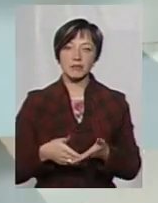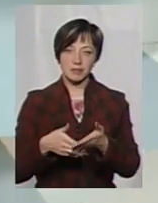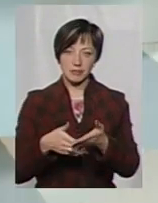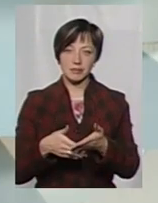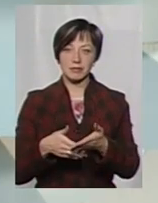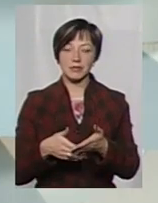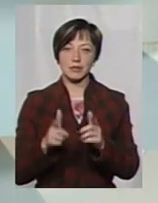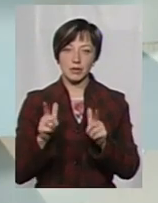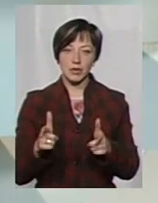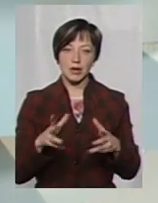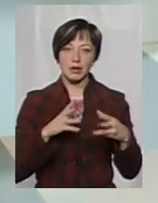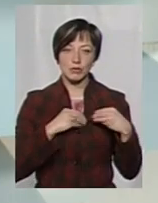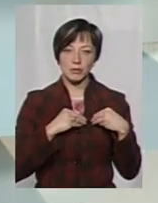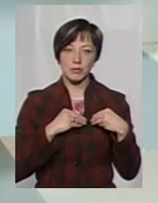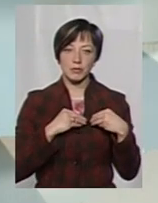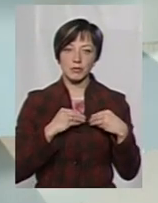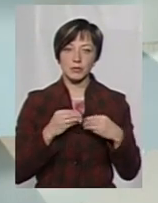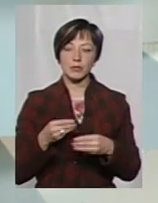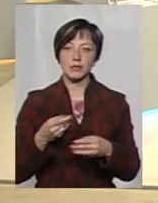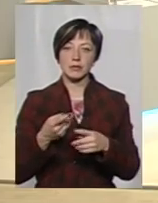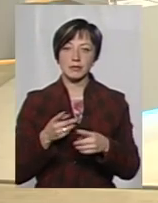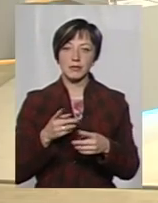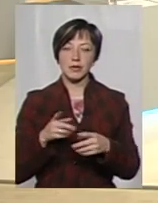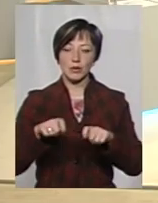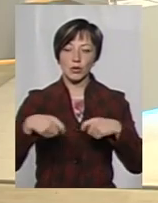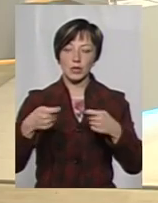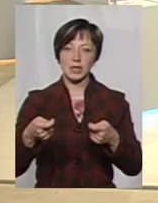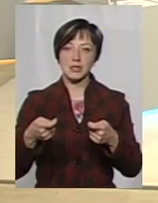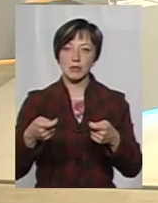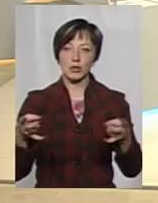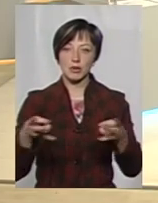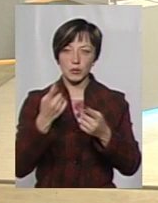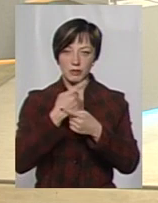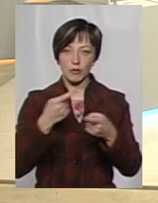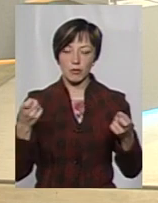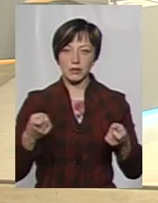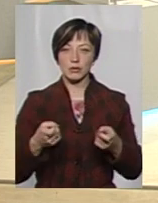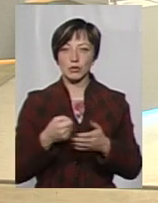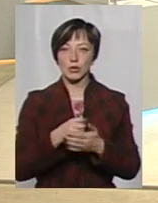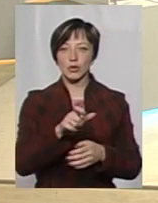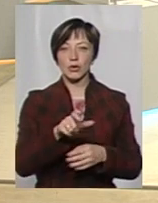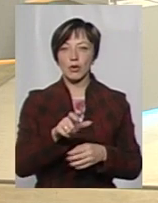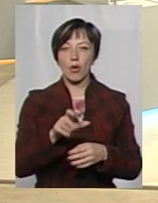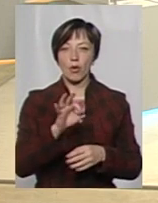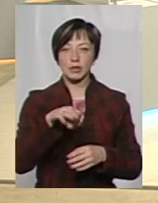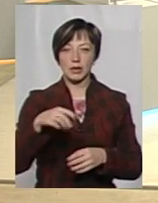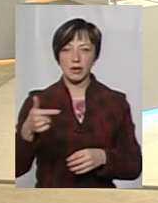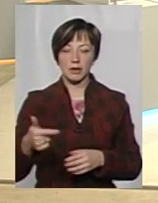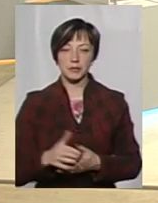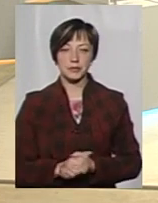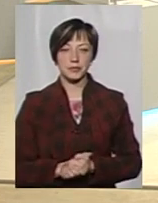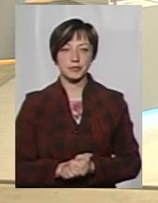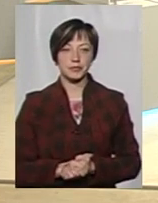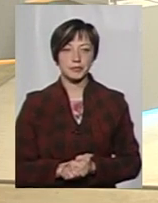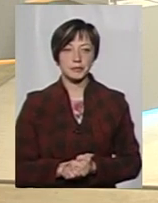пригоді. І разом, я думаю, допоможемо донести саме потрібну інформацію до об'єднаних територіальних громад, як